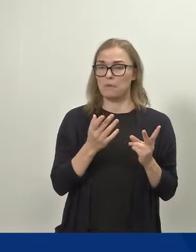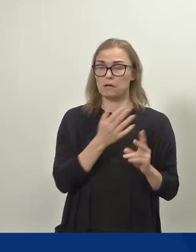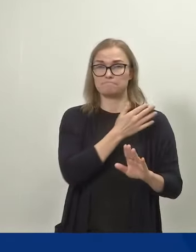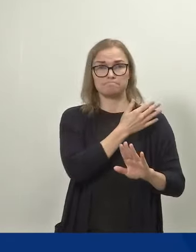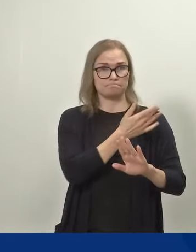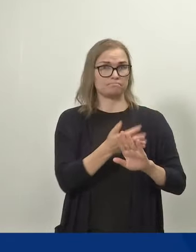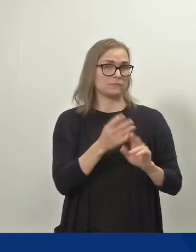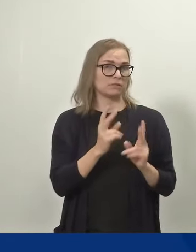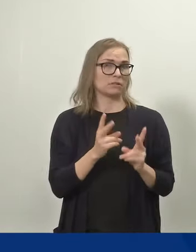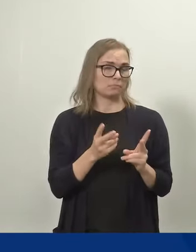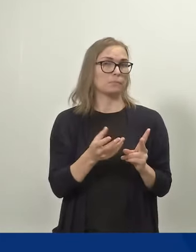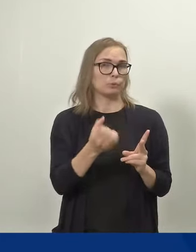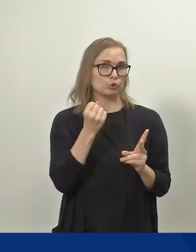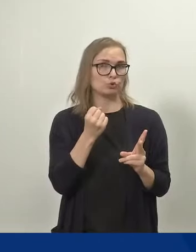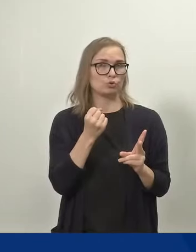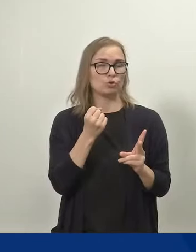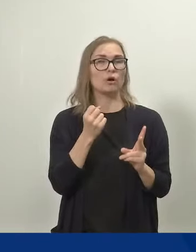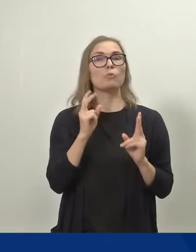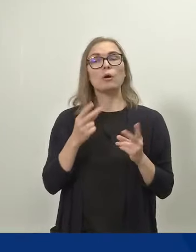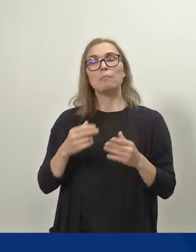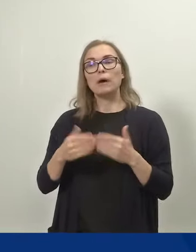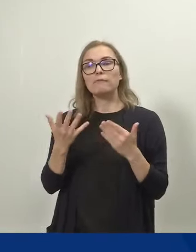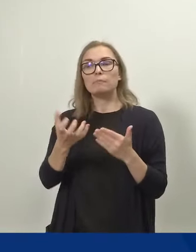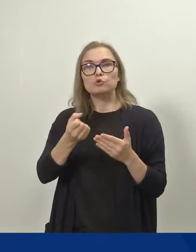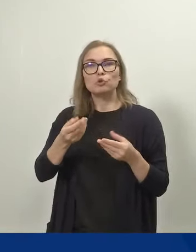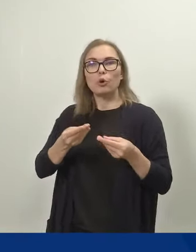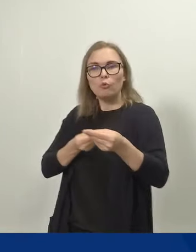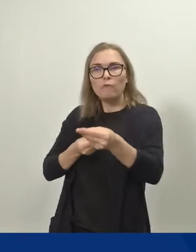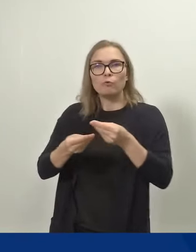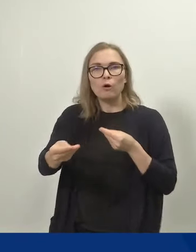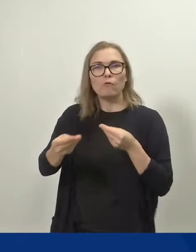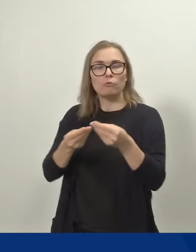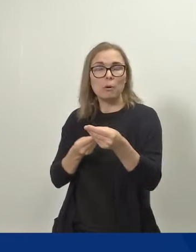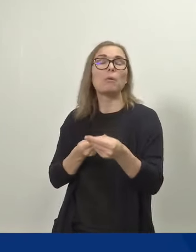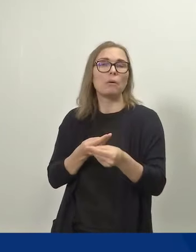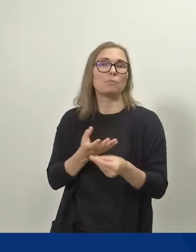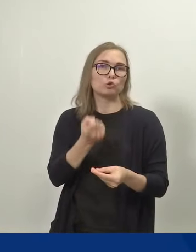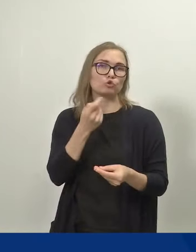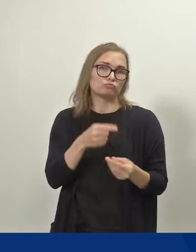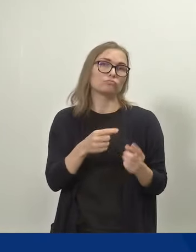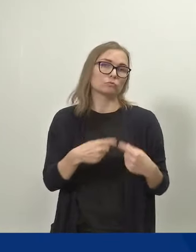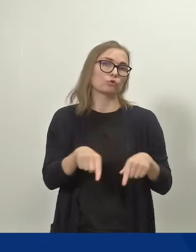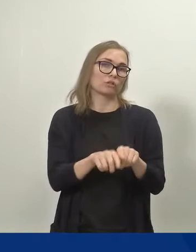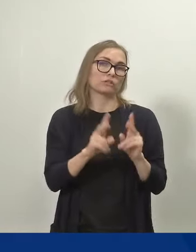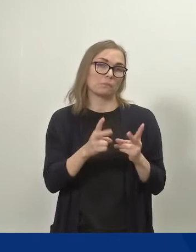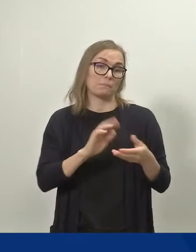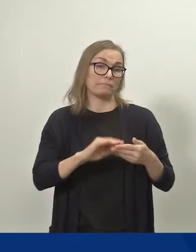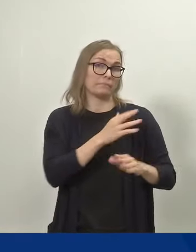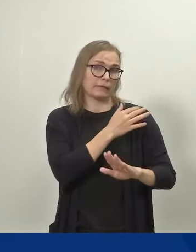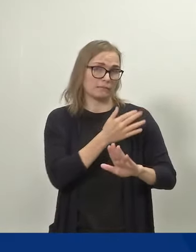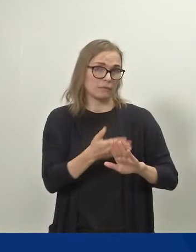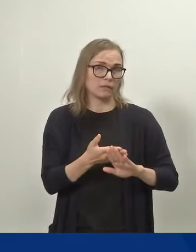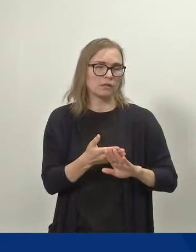voi näitä päiviä sillä tavalla luovuttaa, että se on mahdollista. Mutta toteaisin tässä sen,